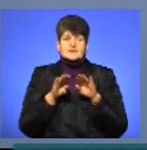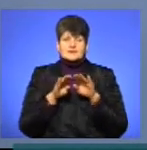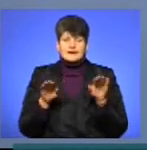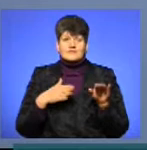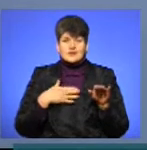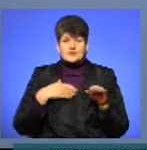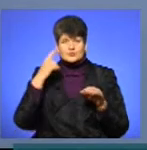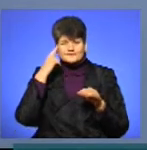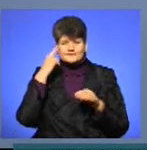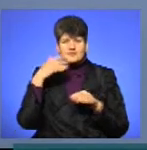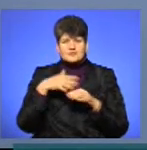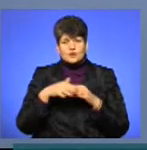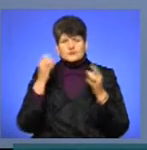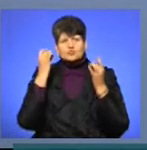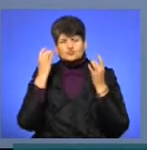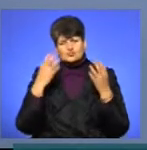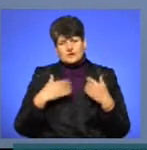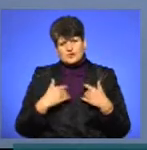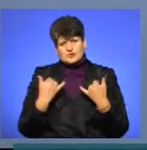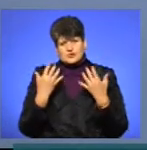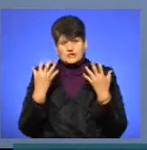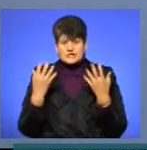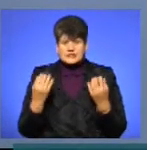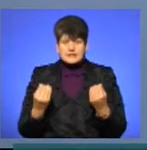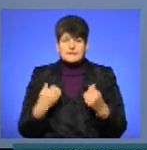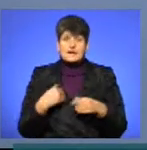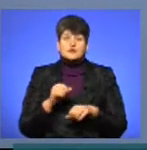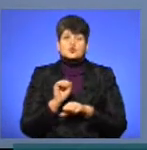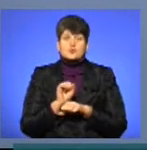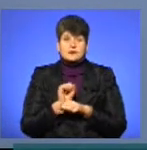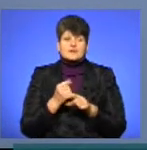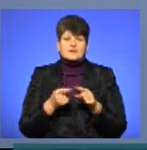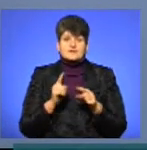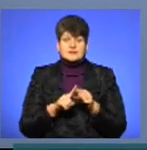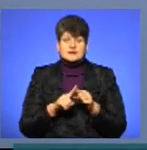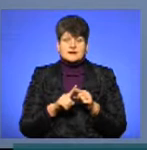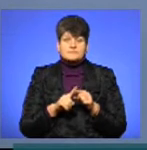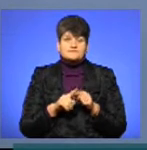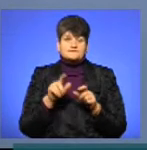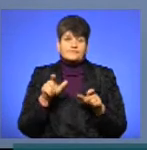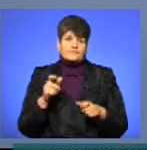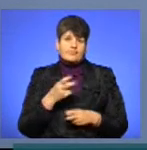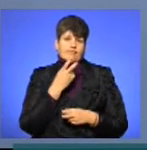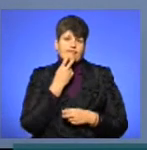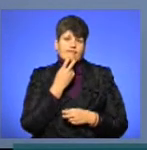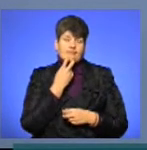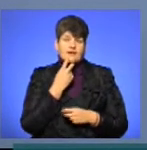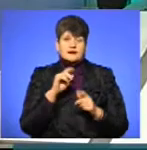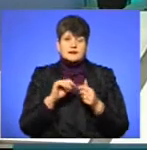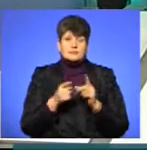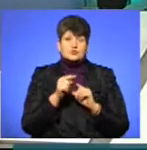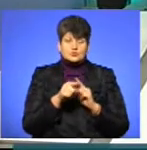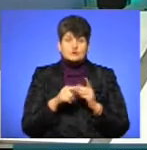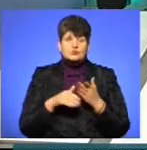свідомості, нашої культури на сьогоднішній день. На зупинці це викликає сміх. Замість того, щоб підійти до